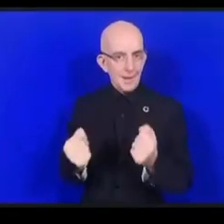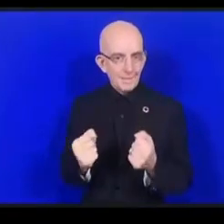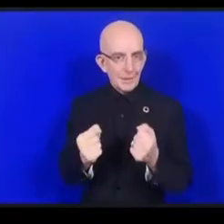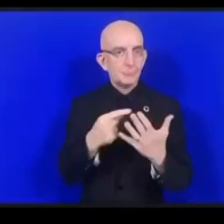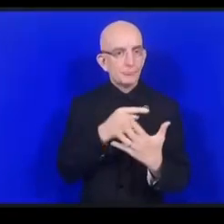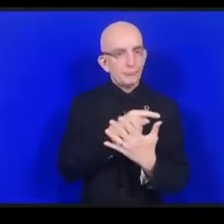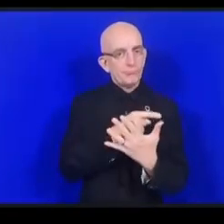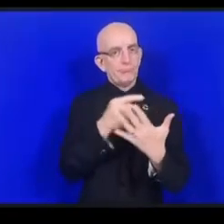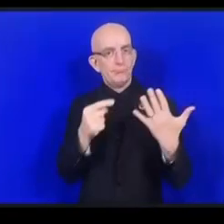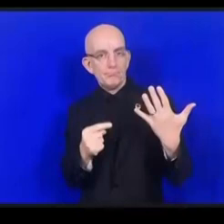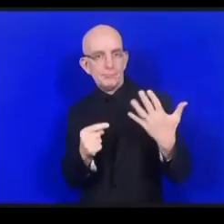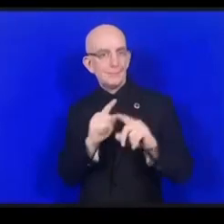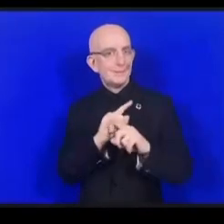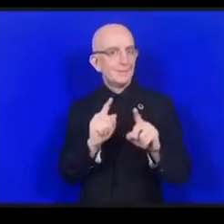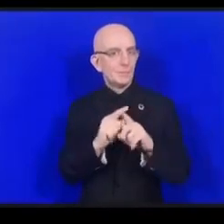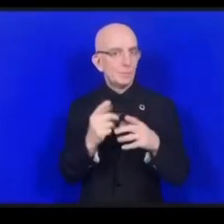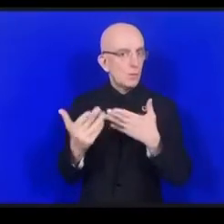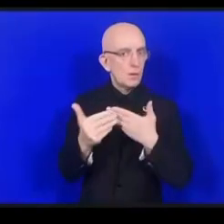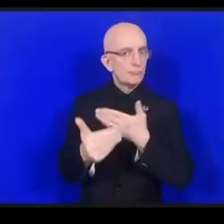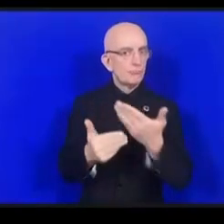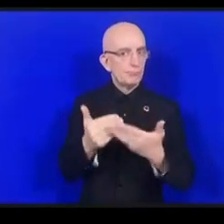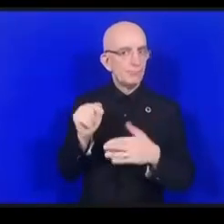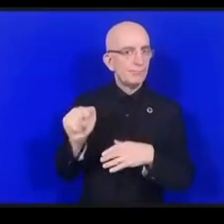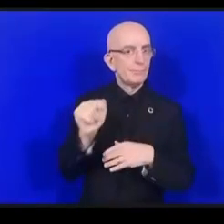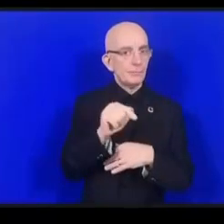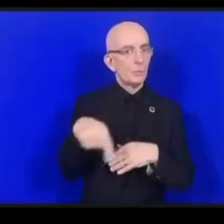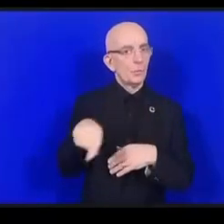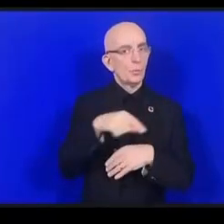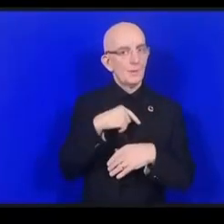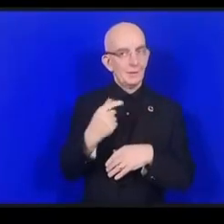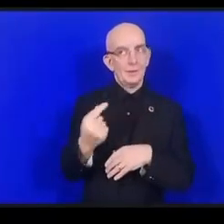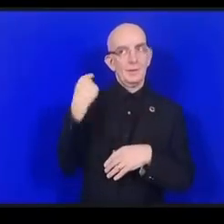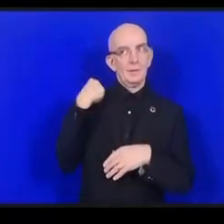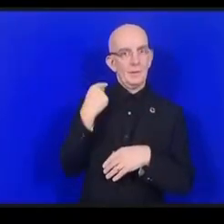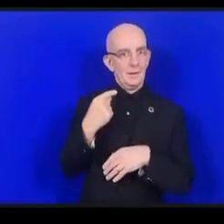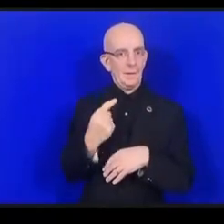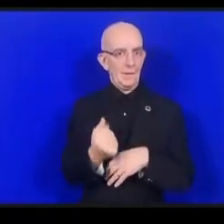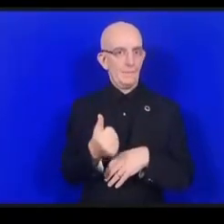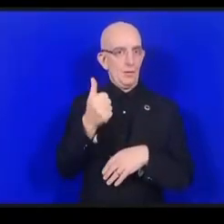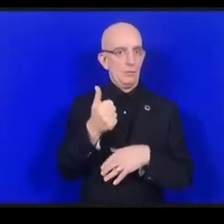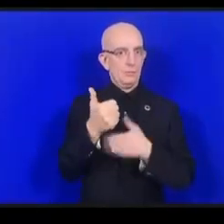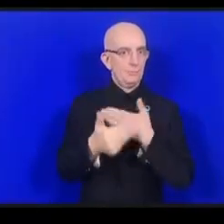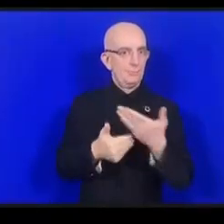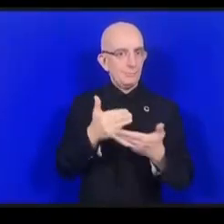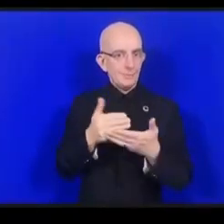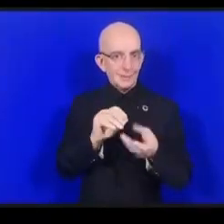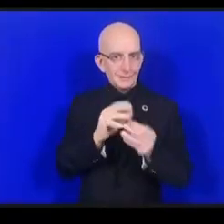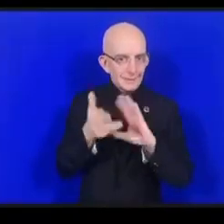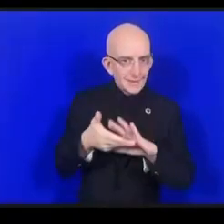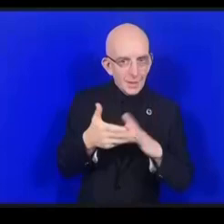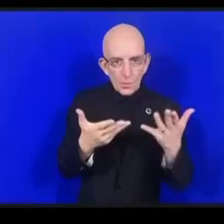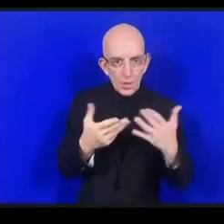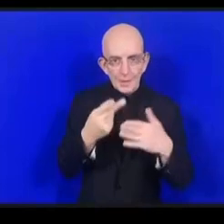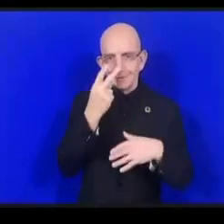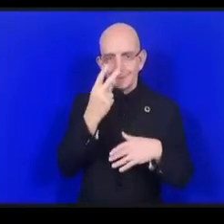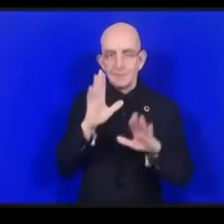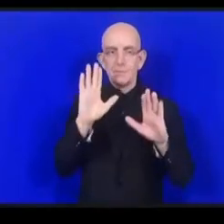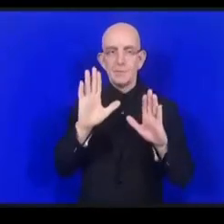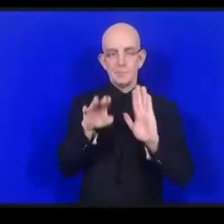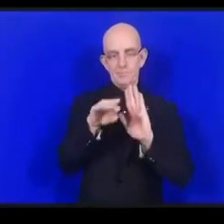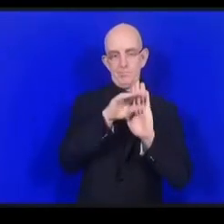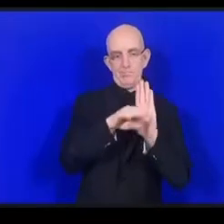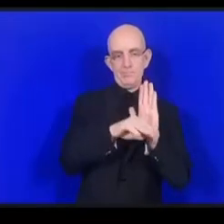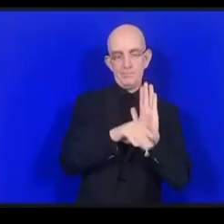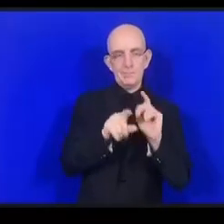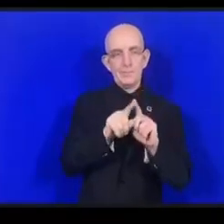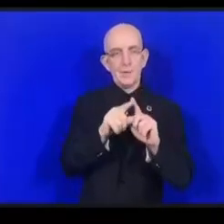العمل مع إنترنت الأشياء لاحظنا أن هناك حاجة في قائمة من القيم والمراسط